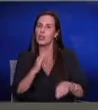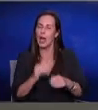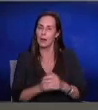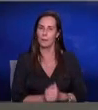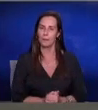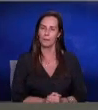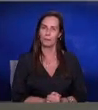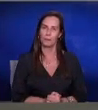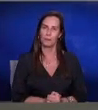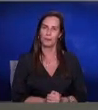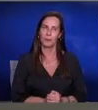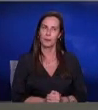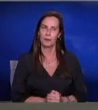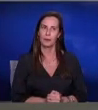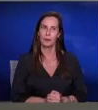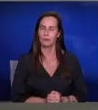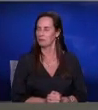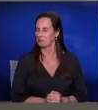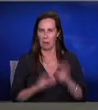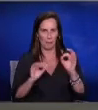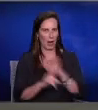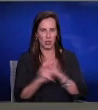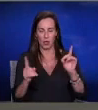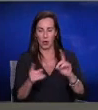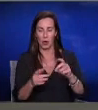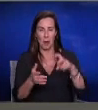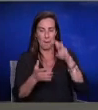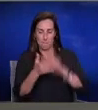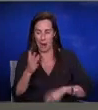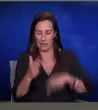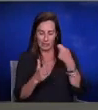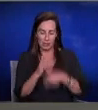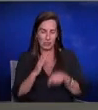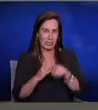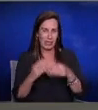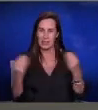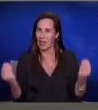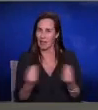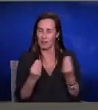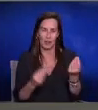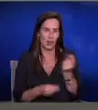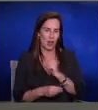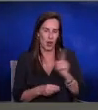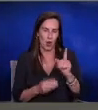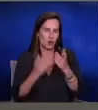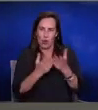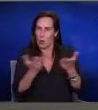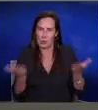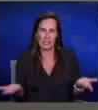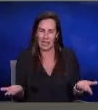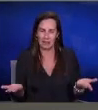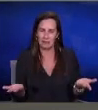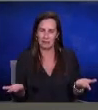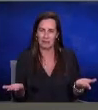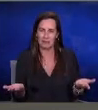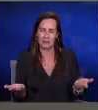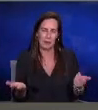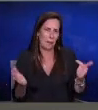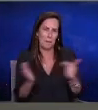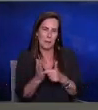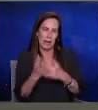ממש לא, אני חושב שמס הרכישה הזאת, מדיניות לא כל כך אפקטיבית, בגלל הרבה סיבות